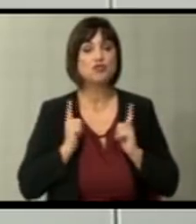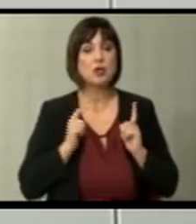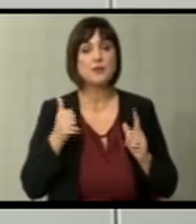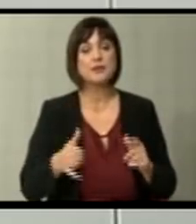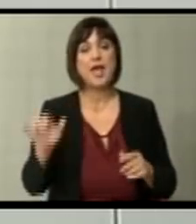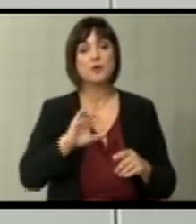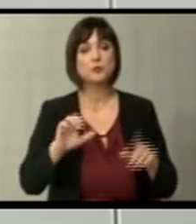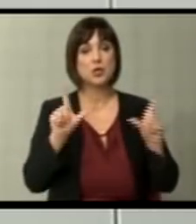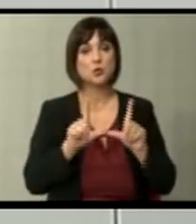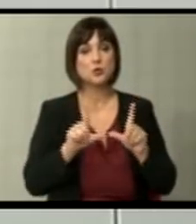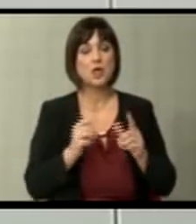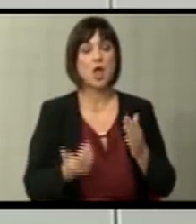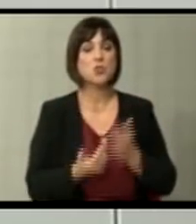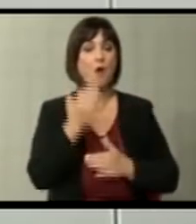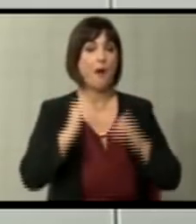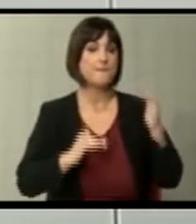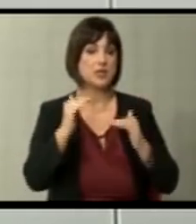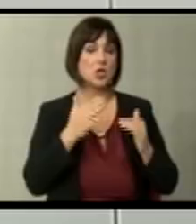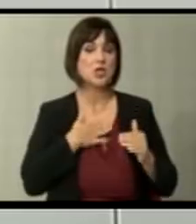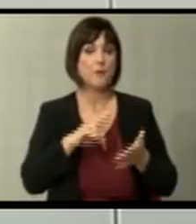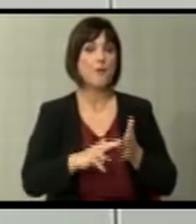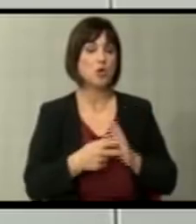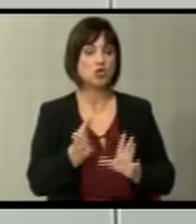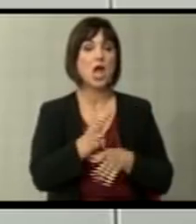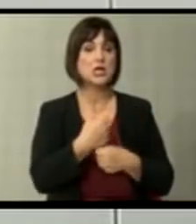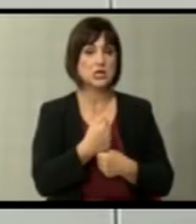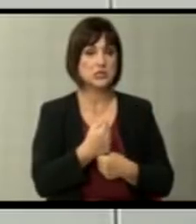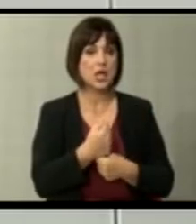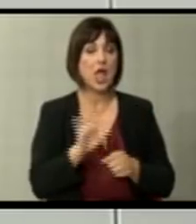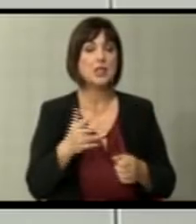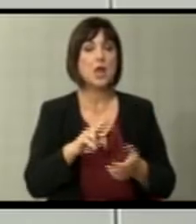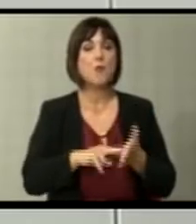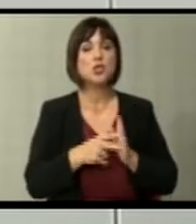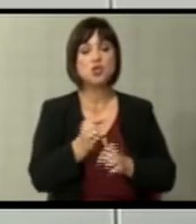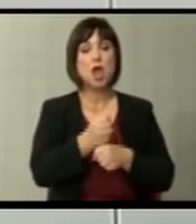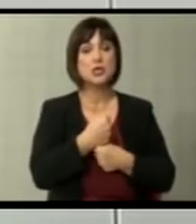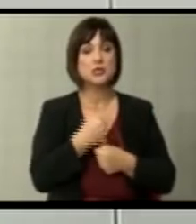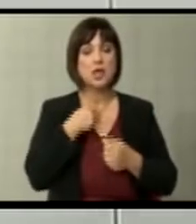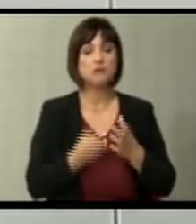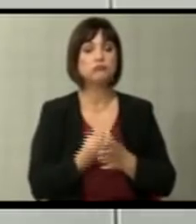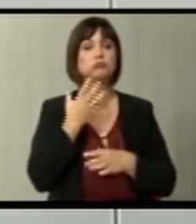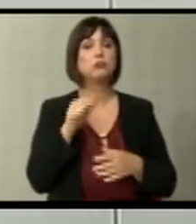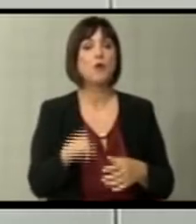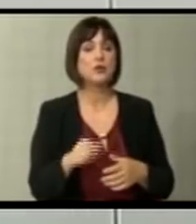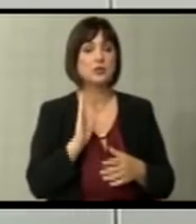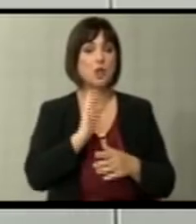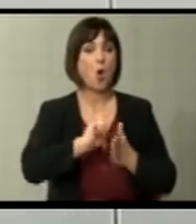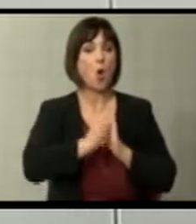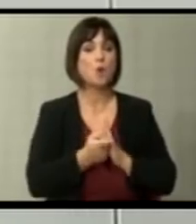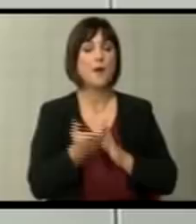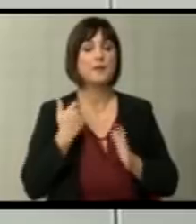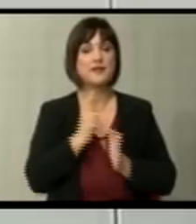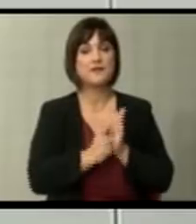сега Европската Унија за нова методологија. И ќе има политичка криза. Дали политичката криза ќе броди со тоа да се оди веднаж на